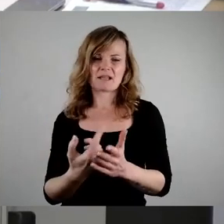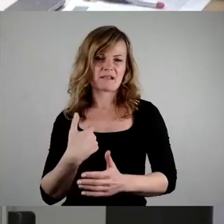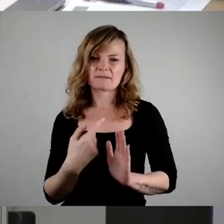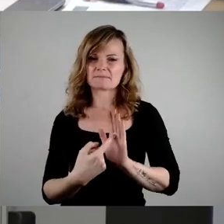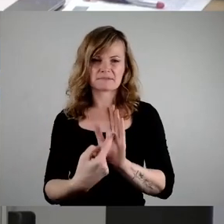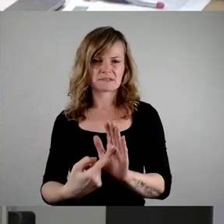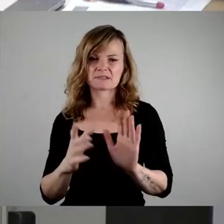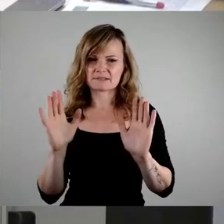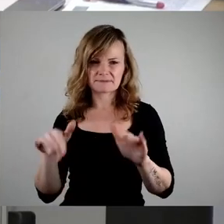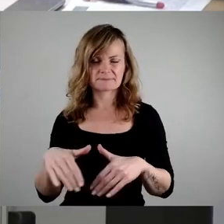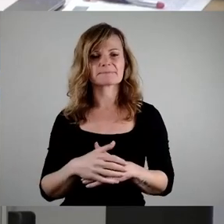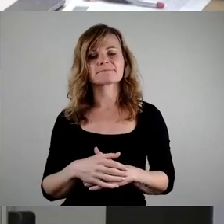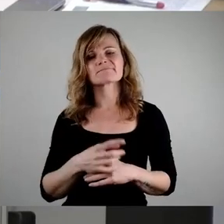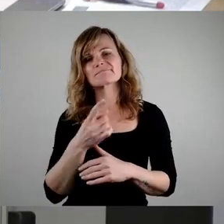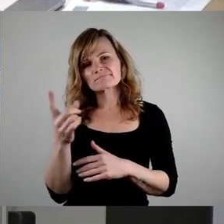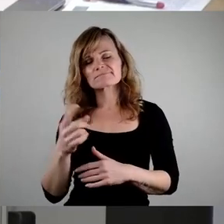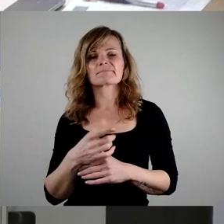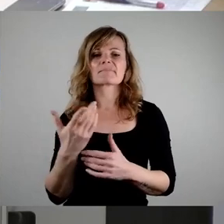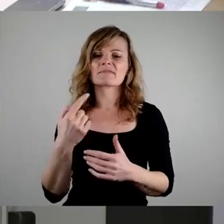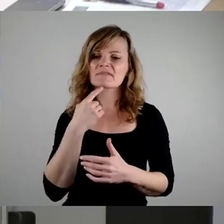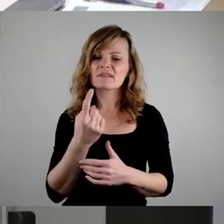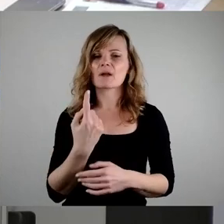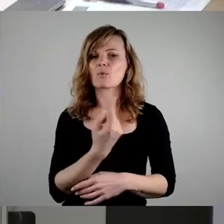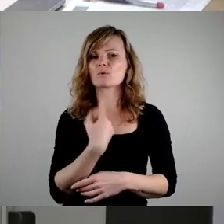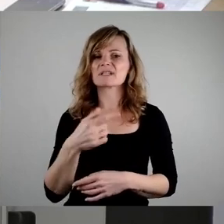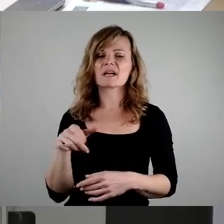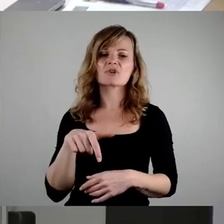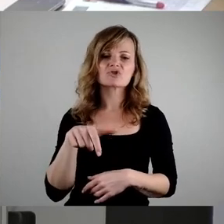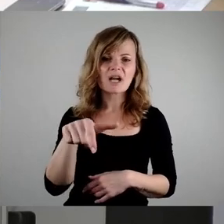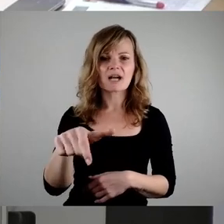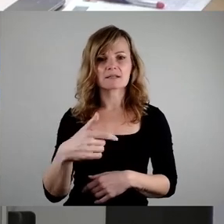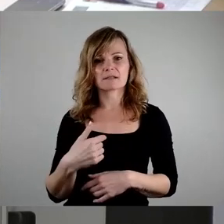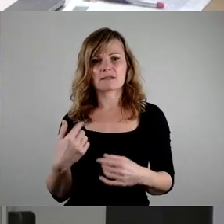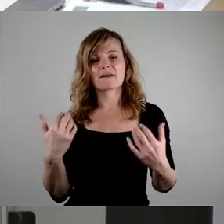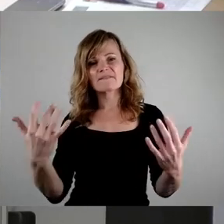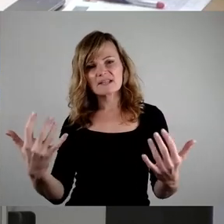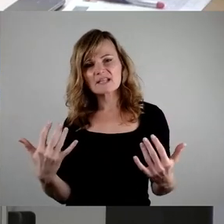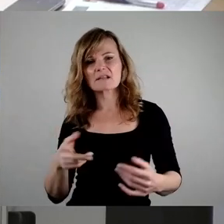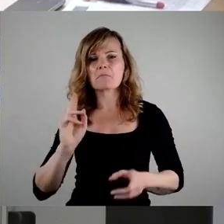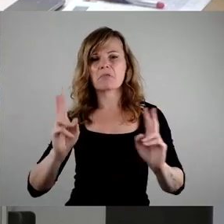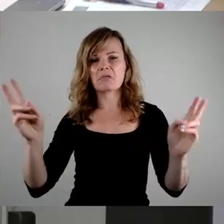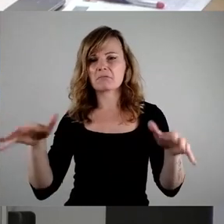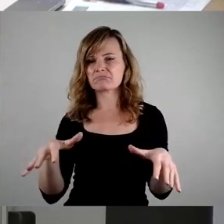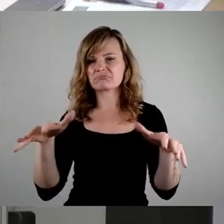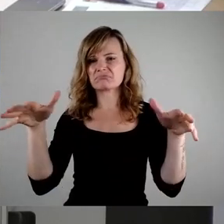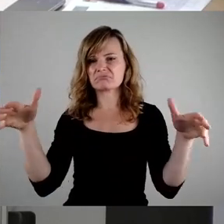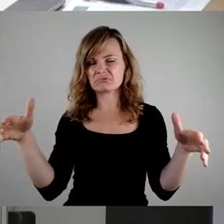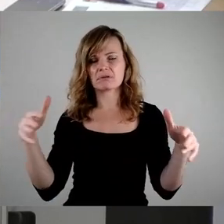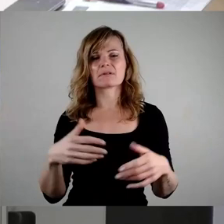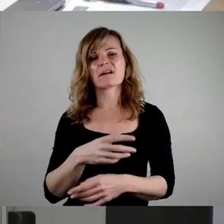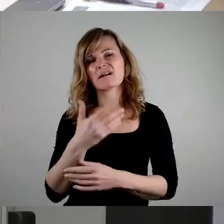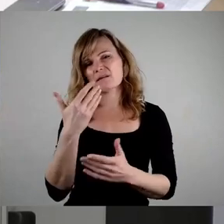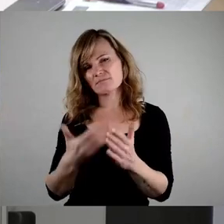eine zunehmende Vermüllung unserer Straßen und Grünanlagen sind groß. Wie konnte es dazu kommen?